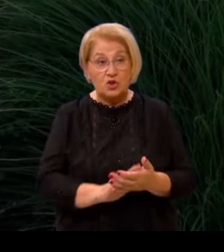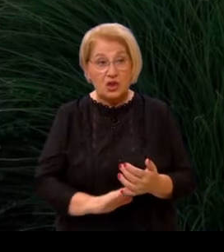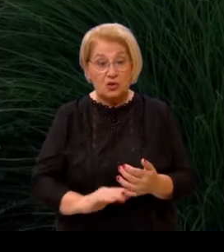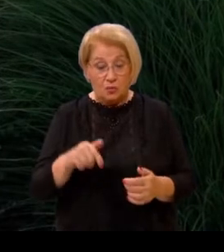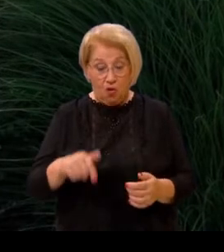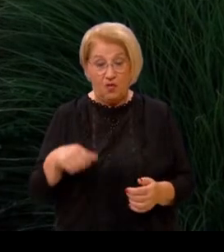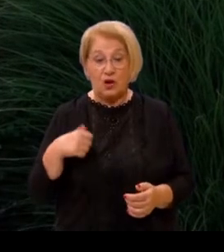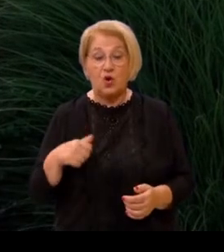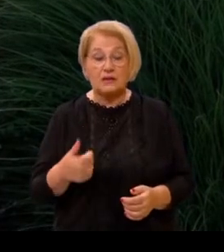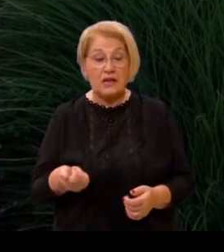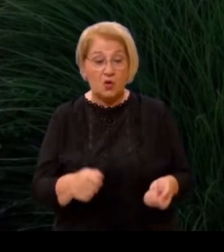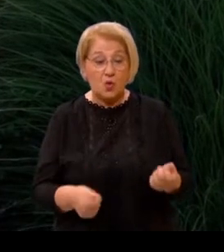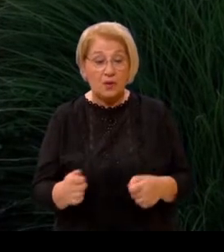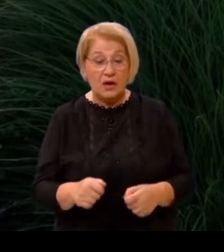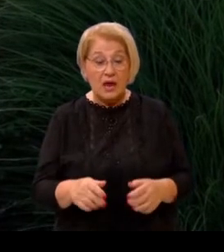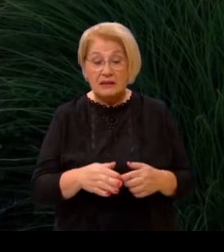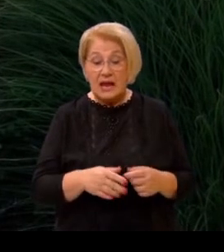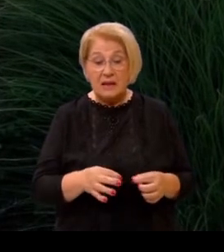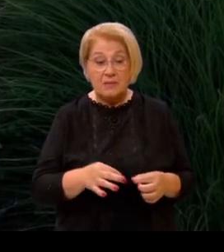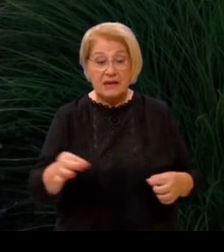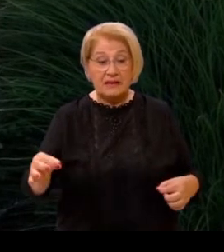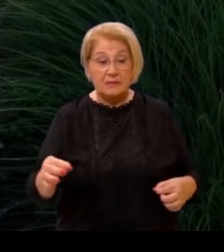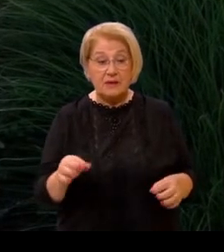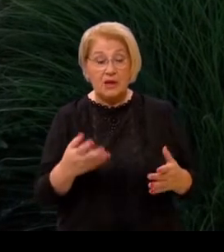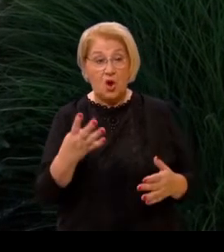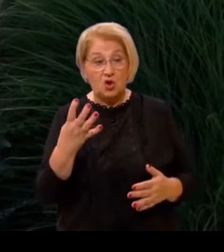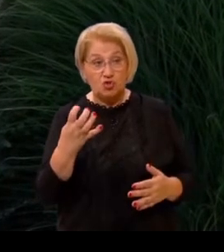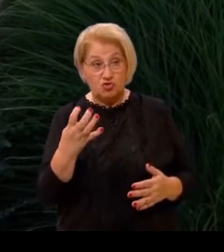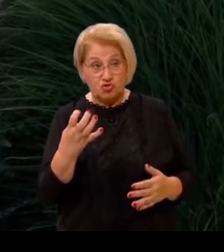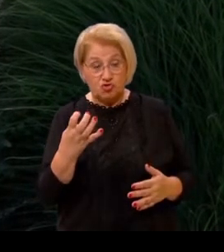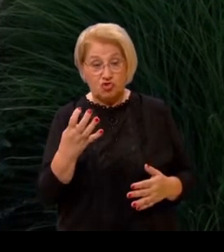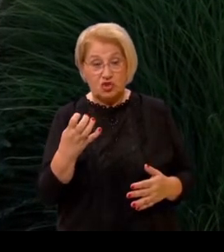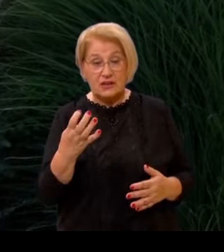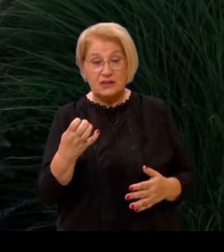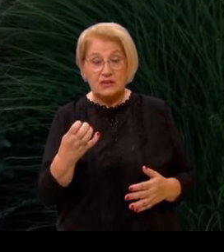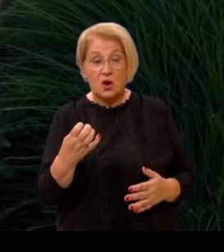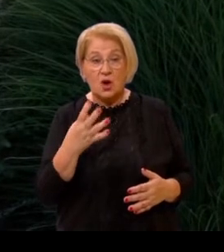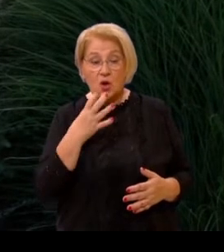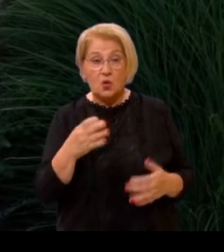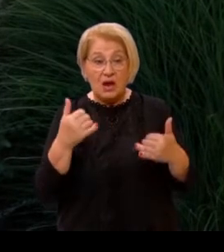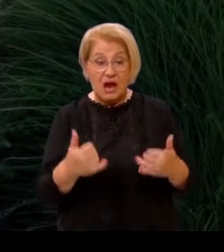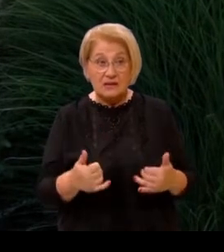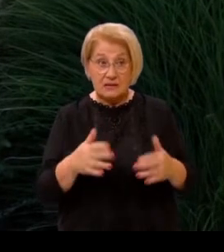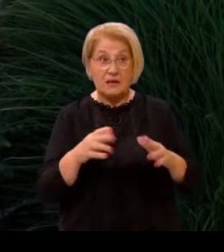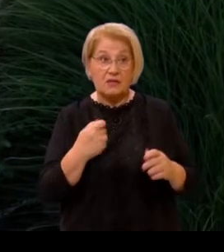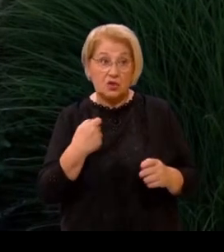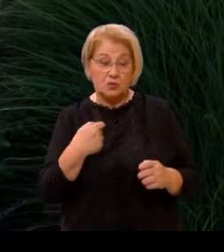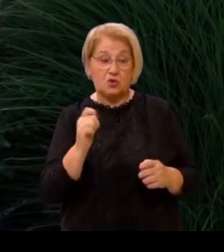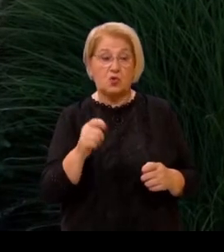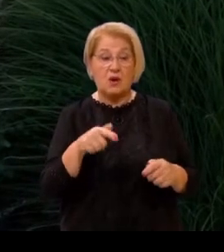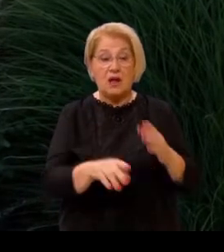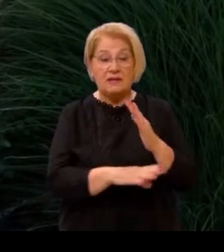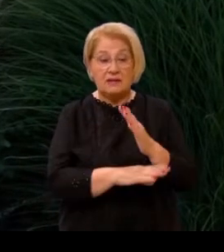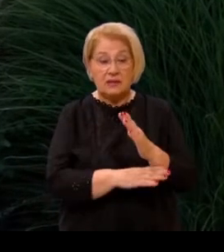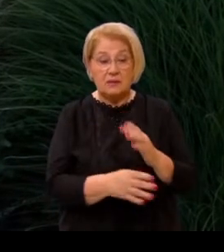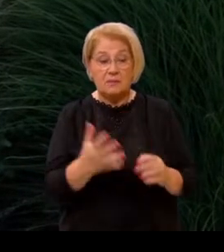godine, taj prostorni metar je bio, cijena je bila 400 kunića. Da bi sad već cijena tih drva